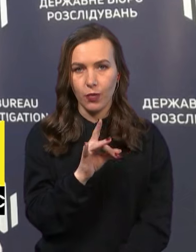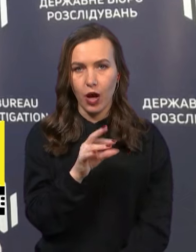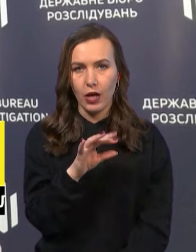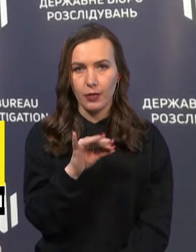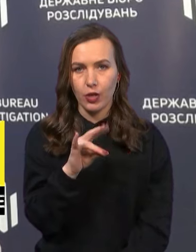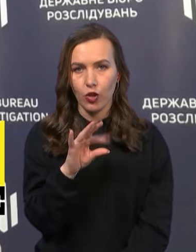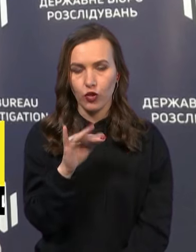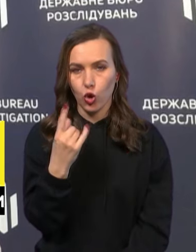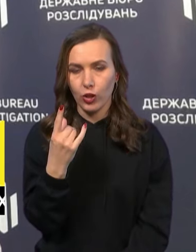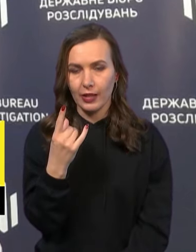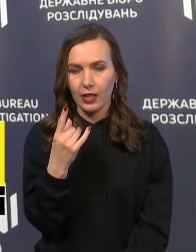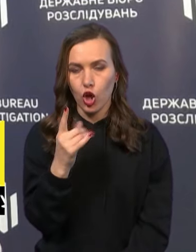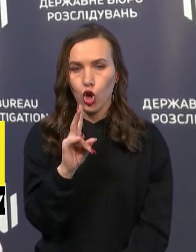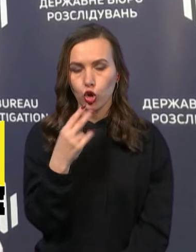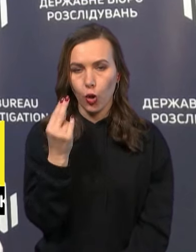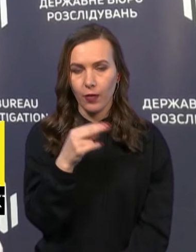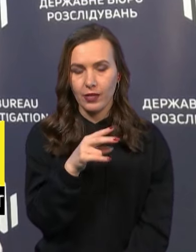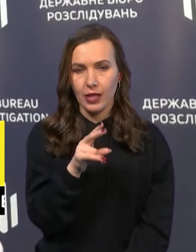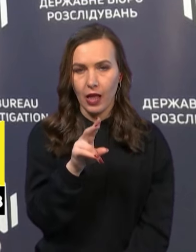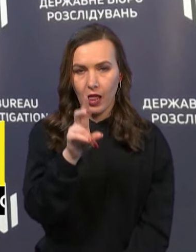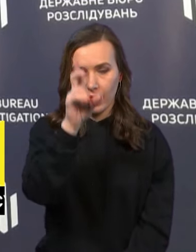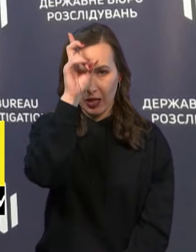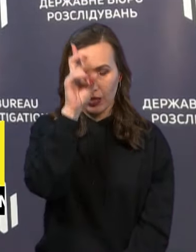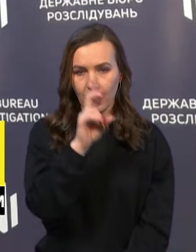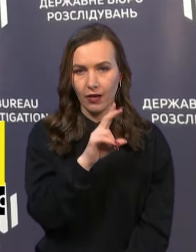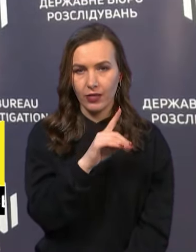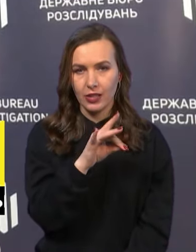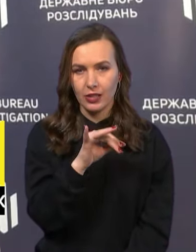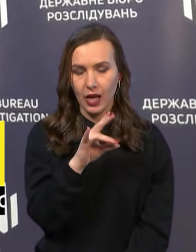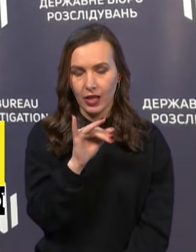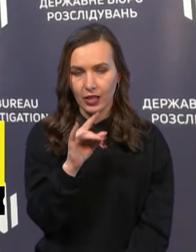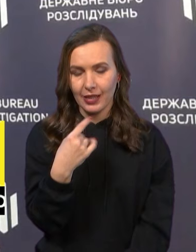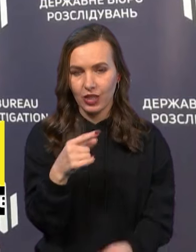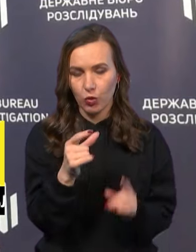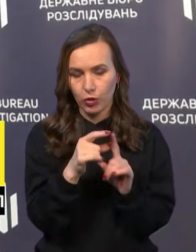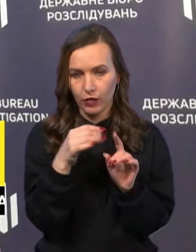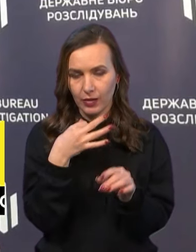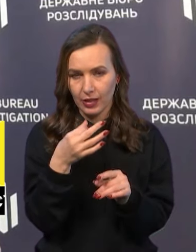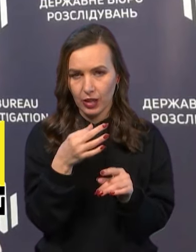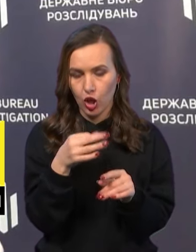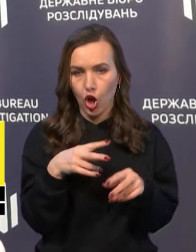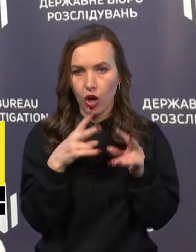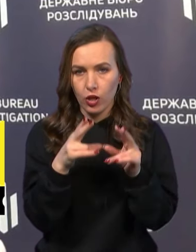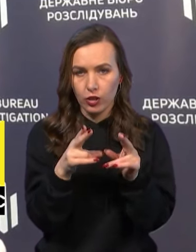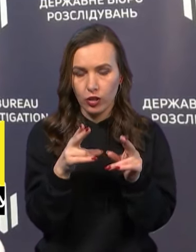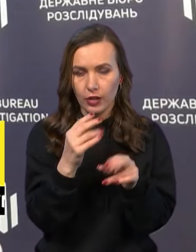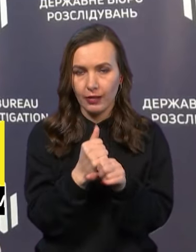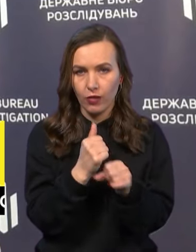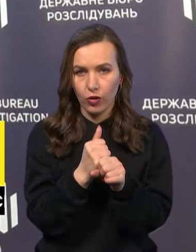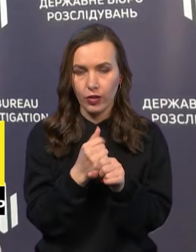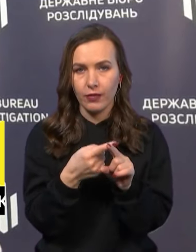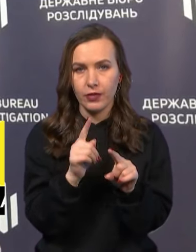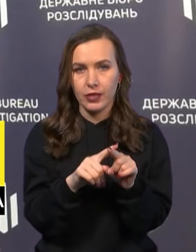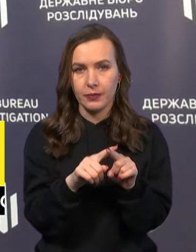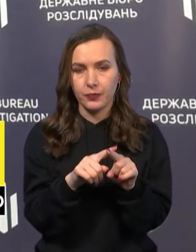обвинувачується у державній зраді. Тобто, в тому, якщо ми іншими словами скажемо, що злочини, які він коїв, це